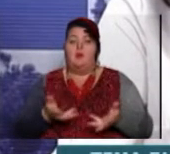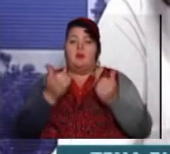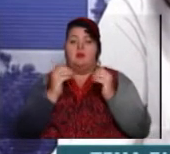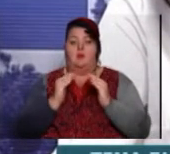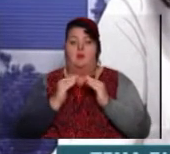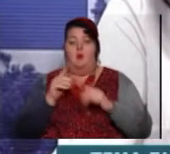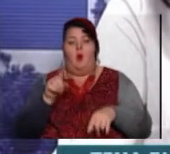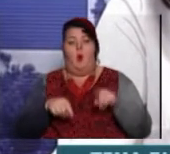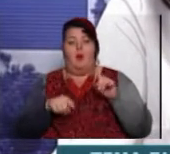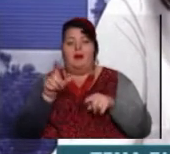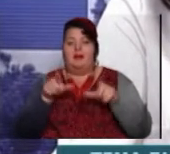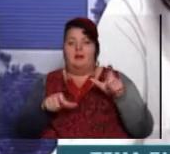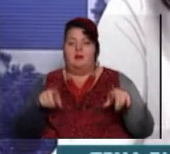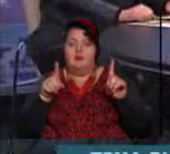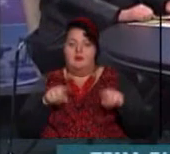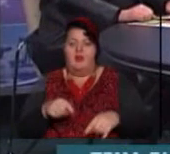рідні теж вони